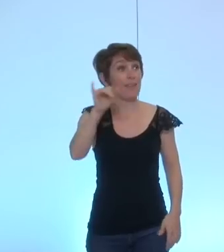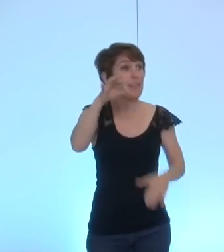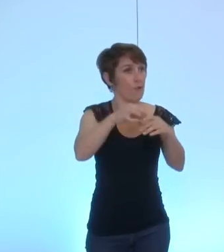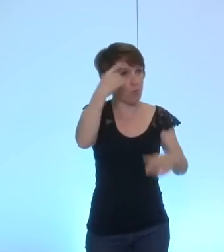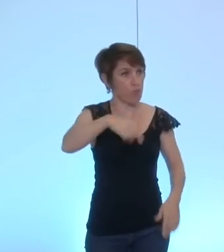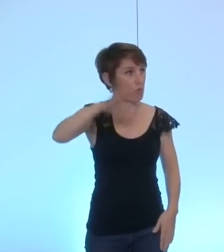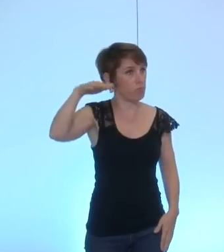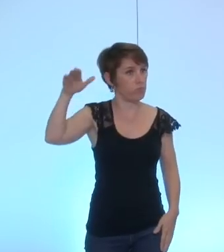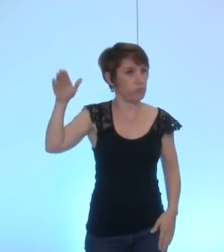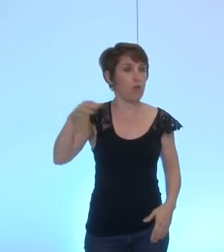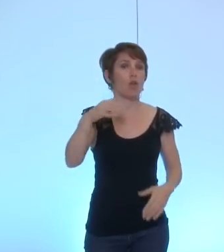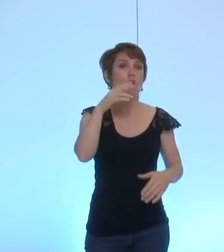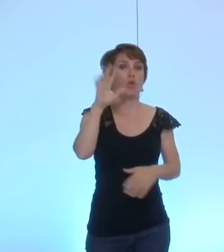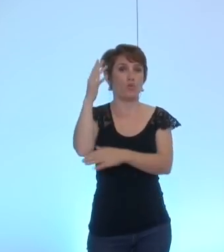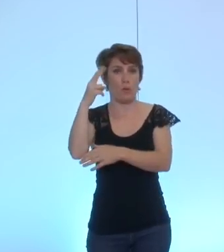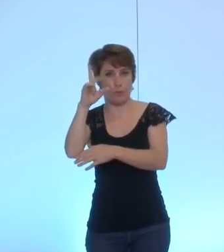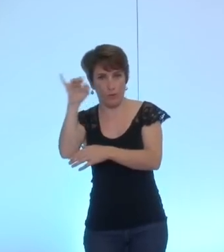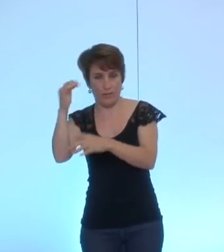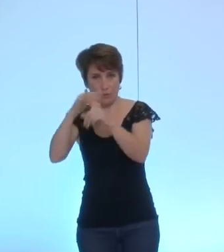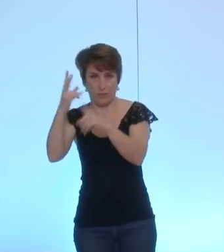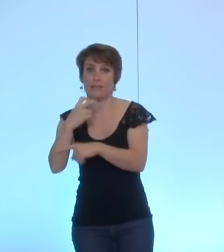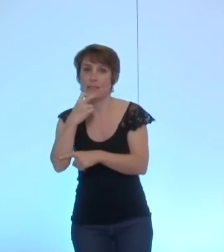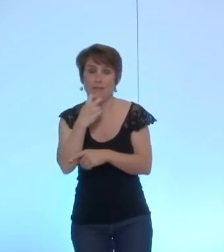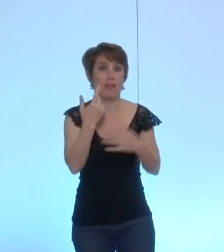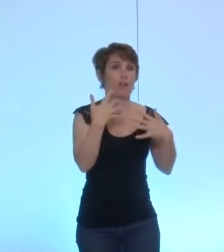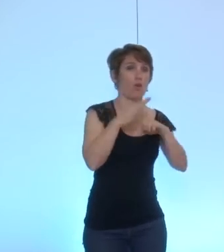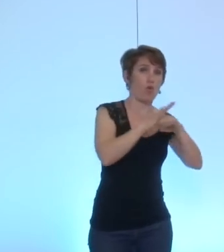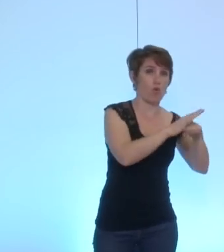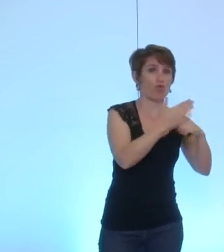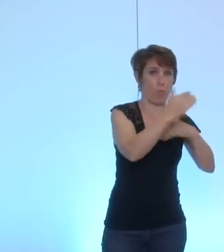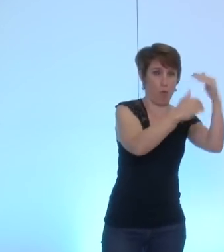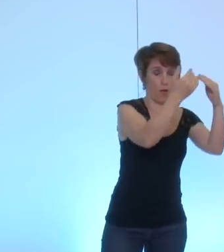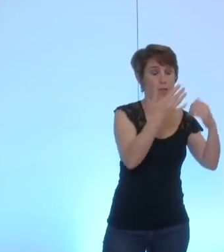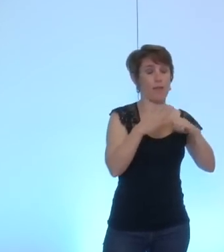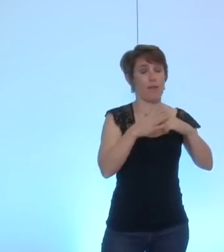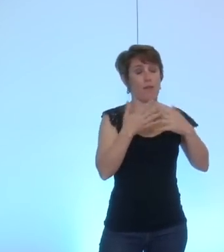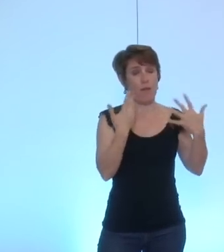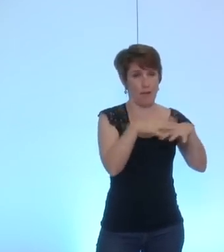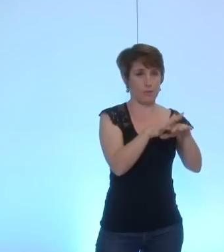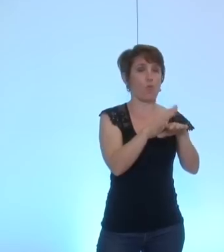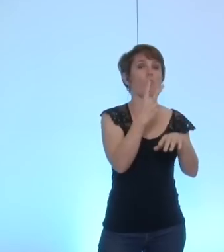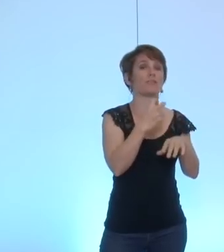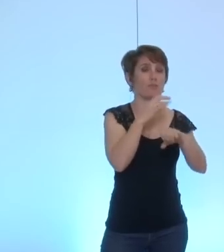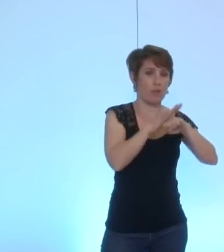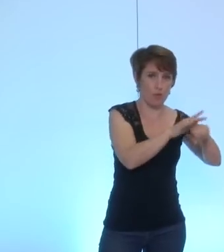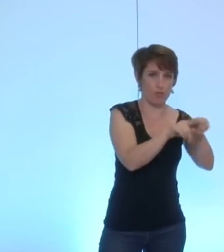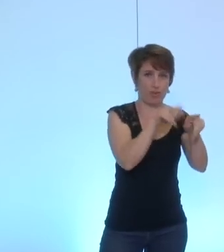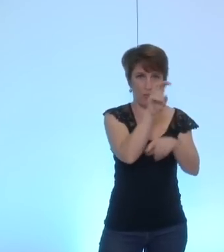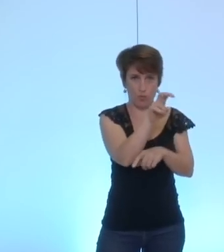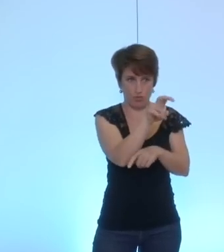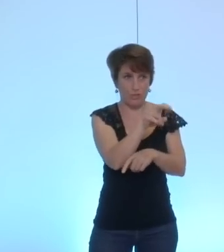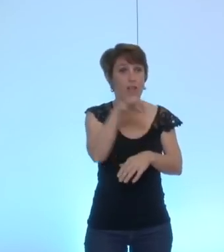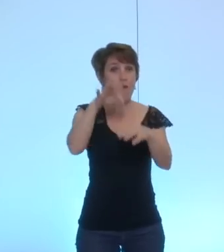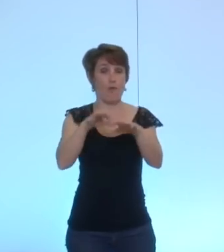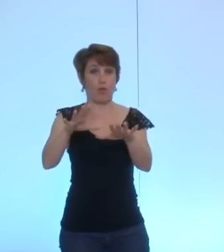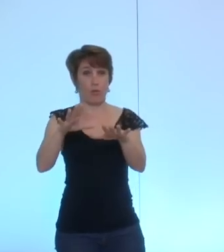donc le groupe UMP-UDI société civile le groupe de gauche et de progrès le rassemblement citoyen de la gauche et des écologistes qui ne prend